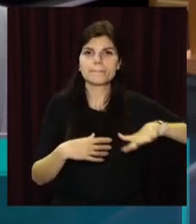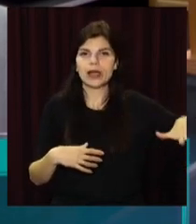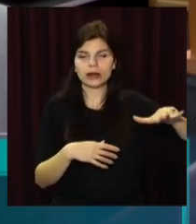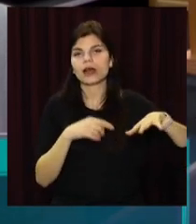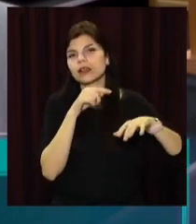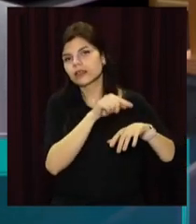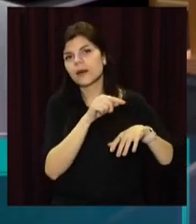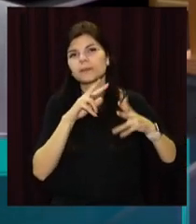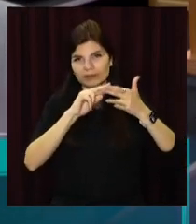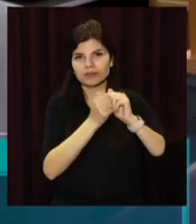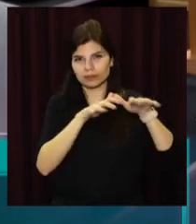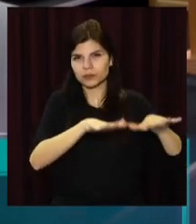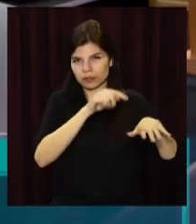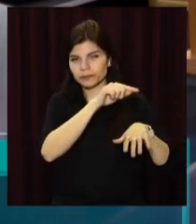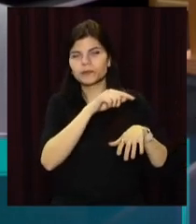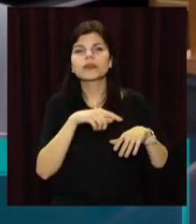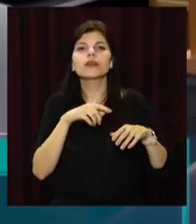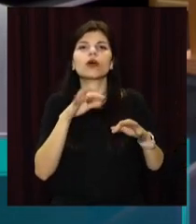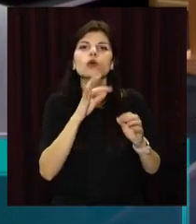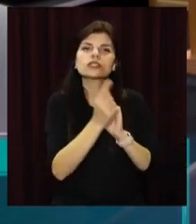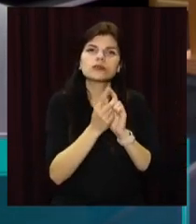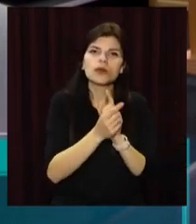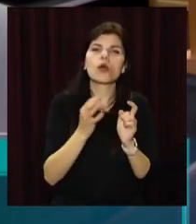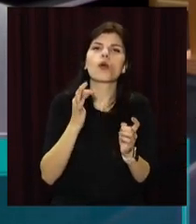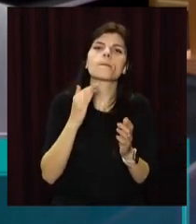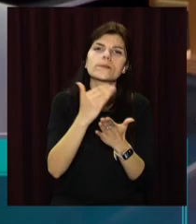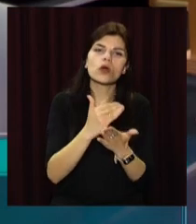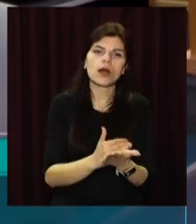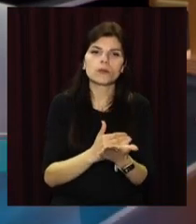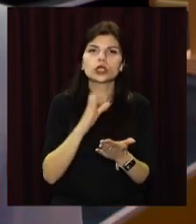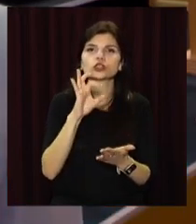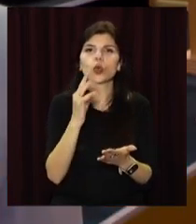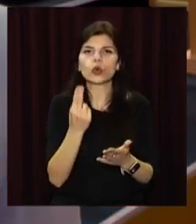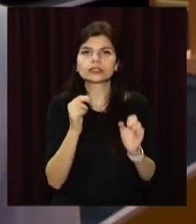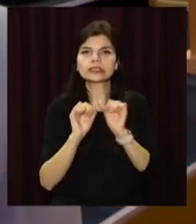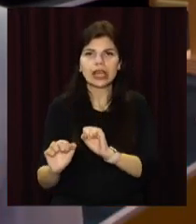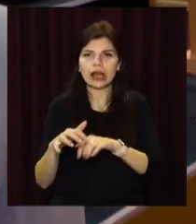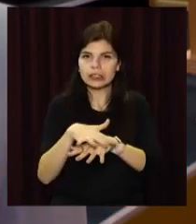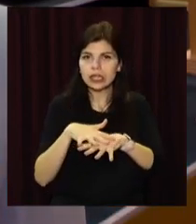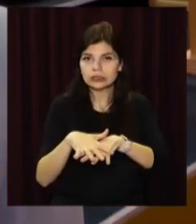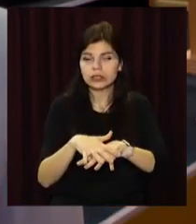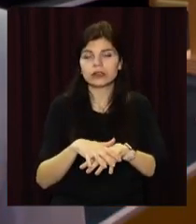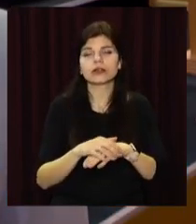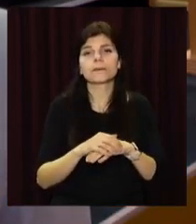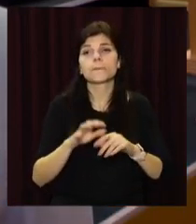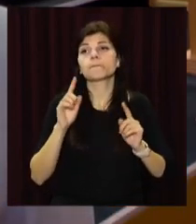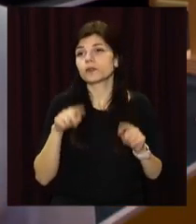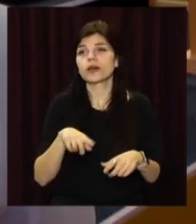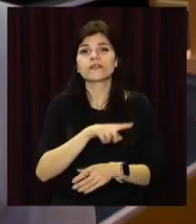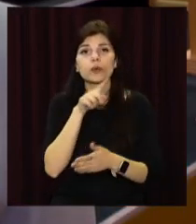Це і зміни у програмі соціального захисту населення, також